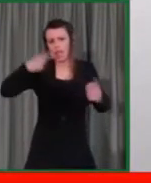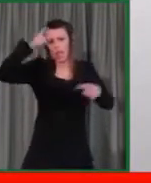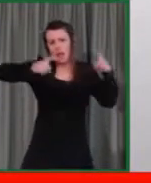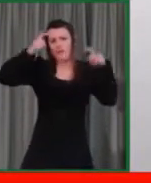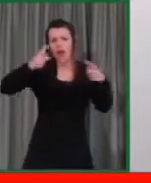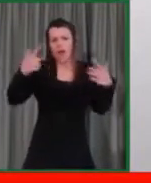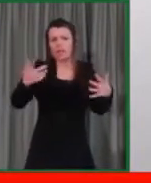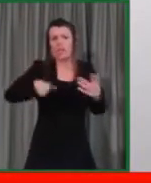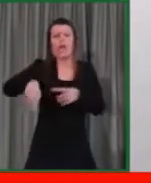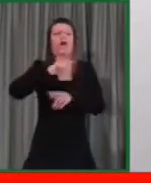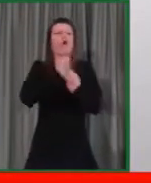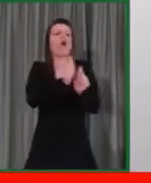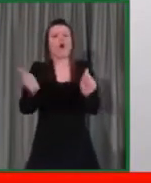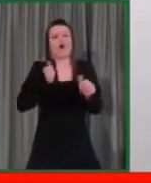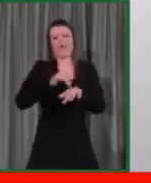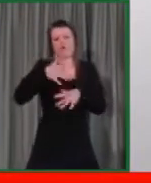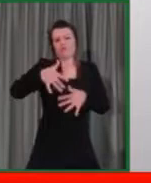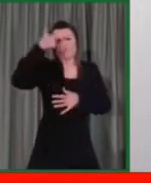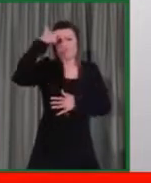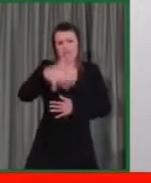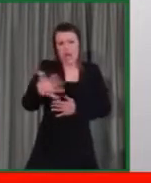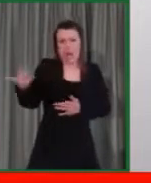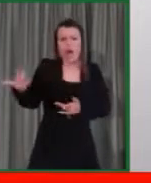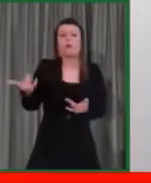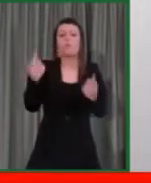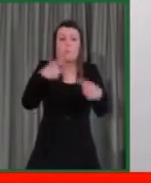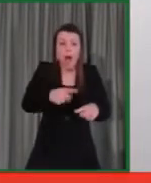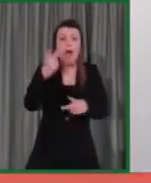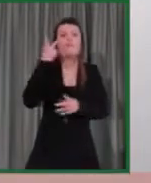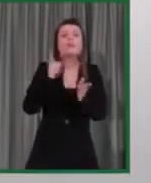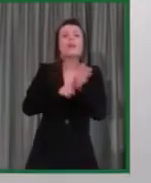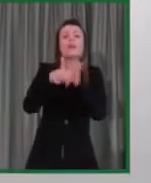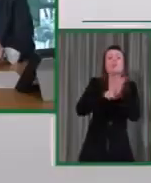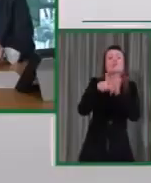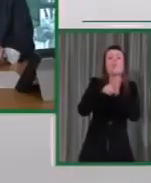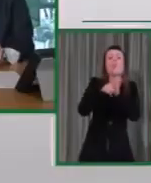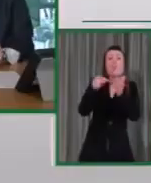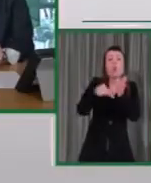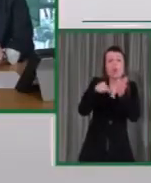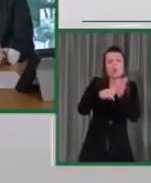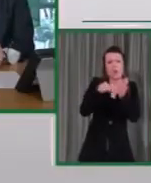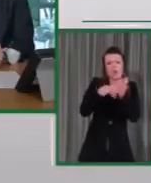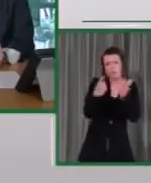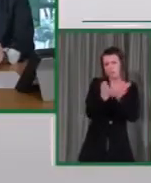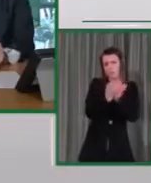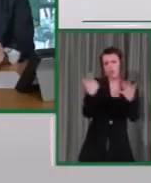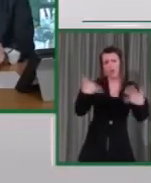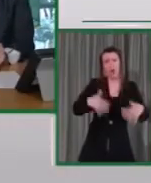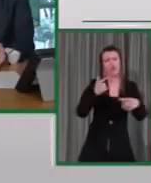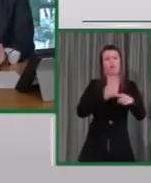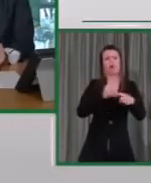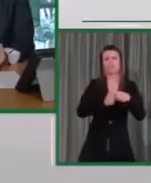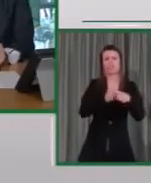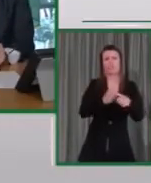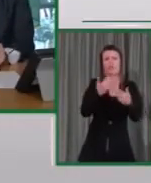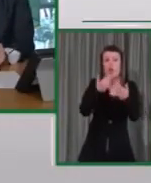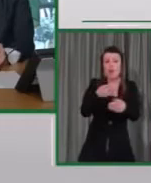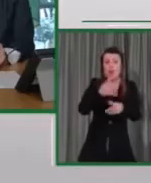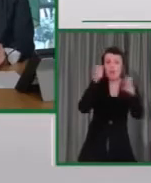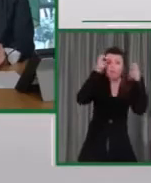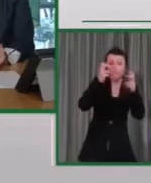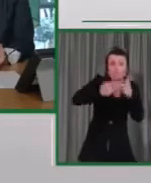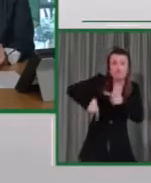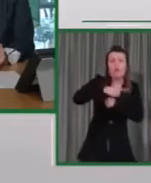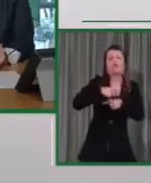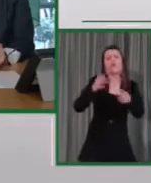risultati significativi. Questo è l'orgoglio che dobbiamo avere e continuare su una strada che ci sta portando a ridurre fortemente la